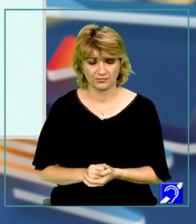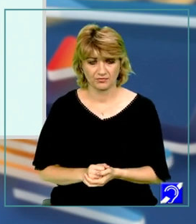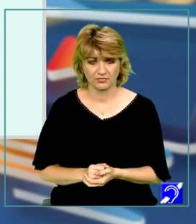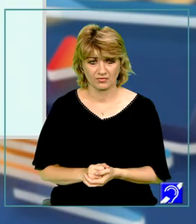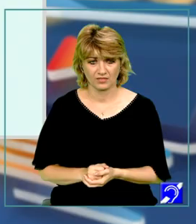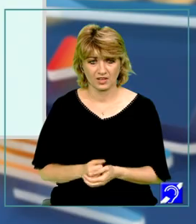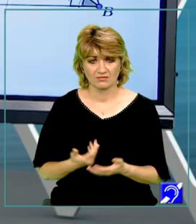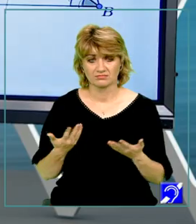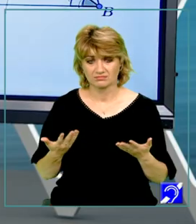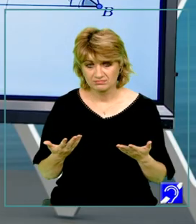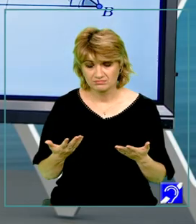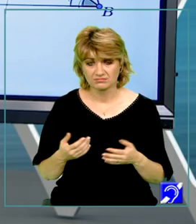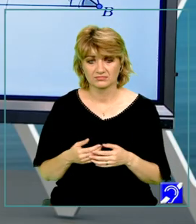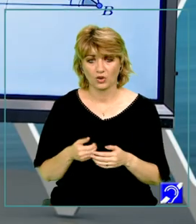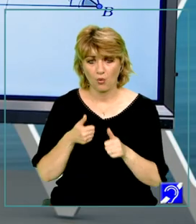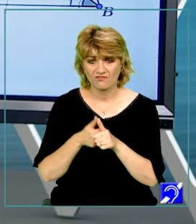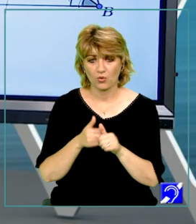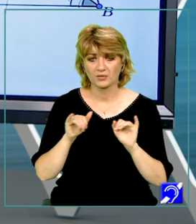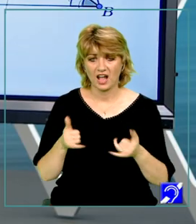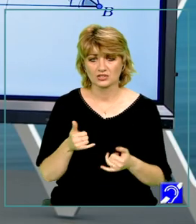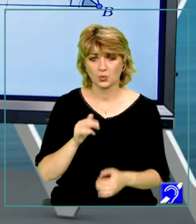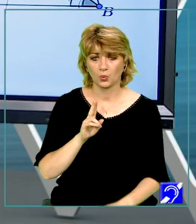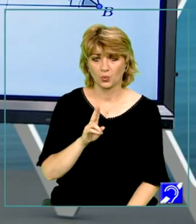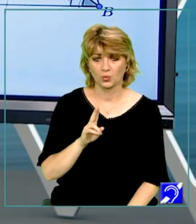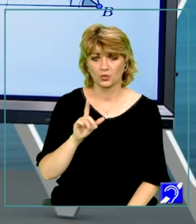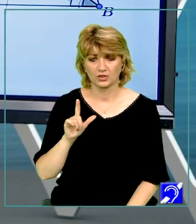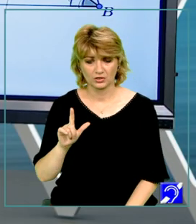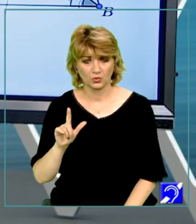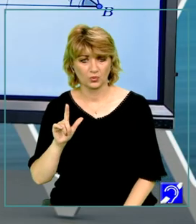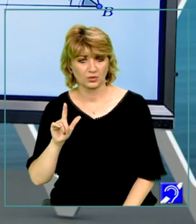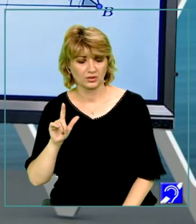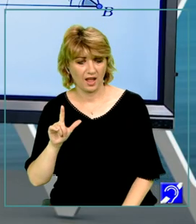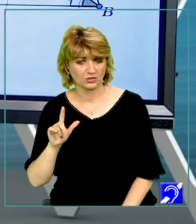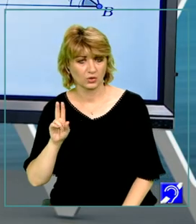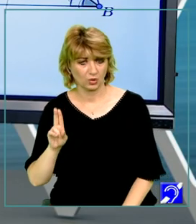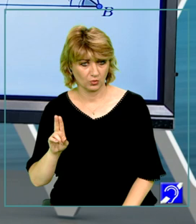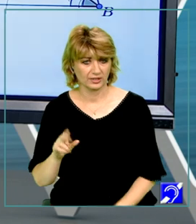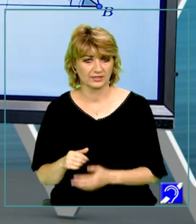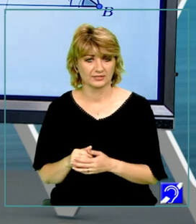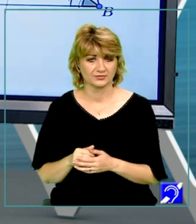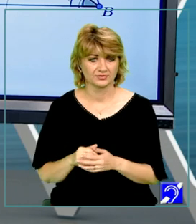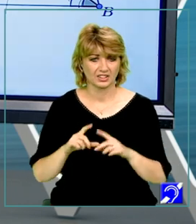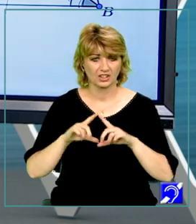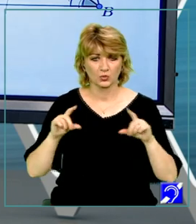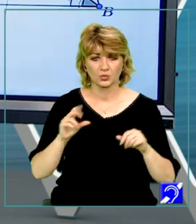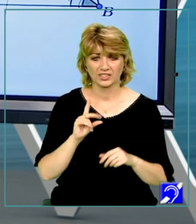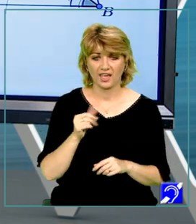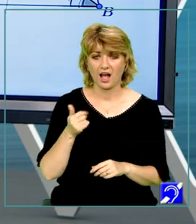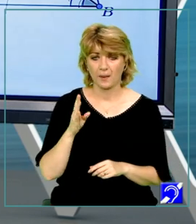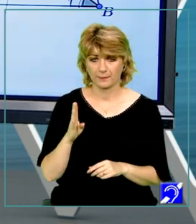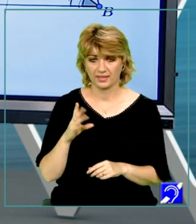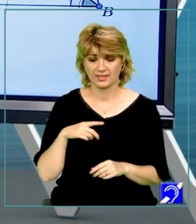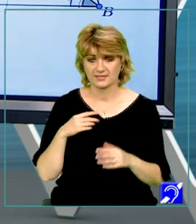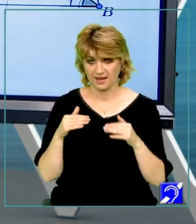Prin urmare, conform cazului unghi, latură, unghi, triunghiul D, A, B este